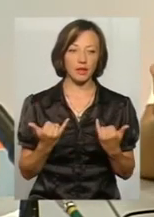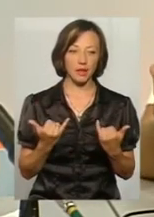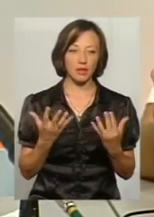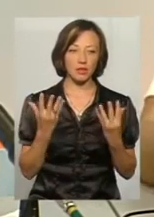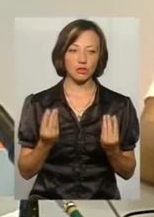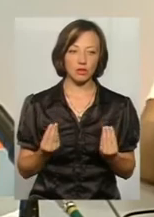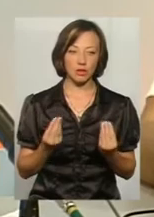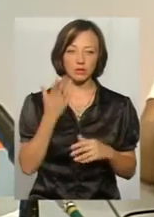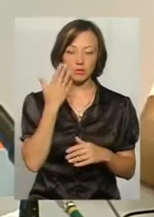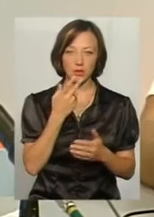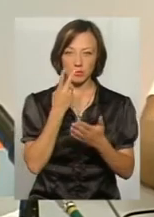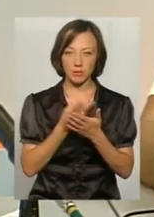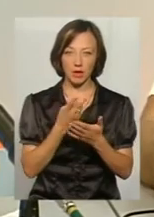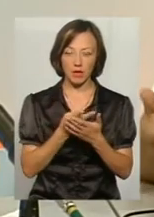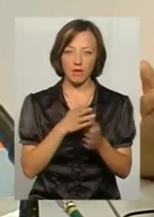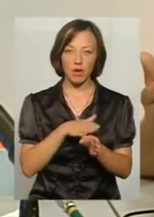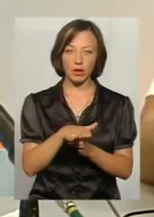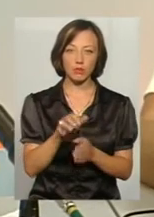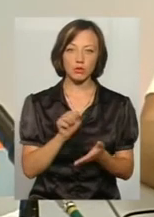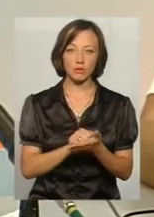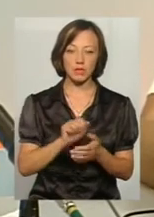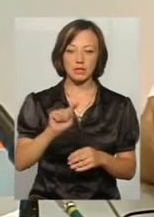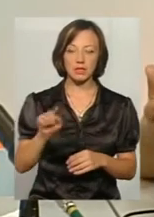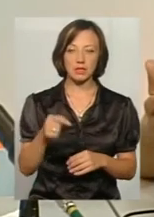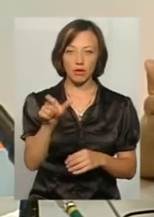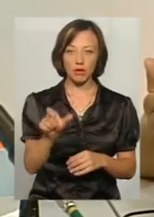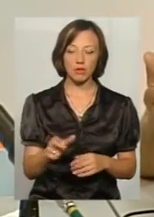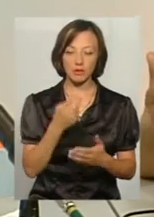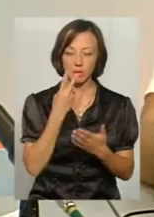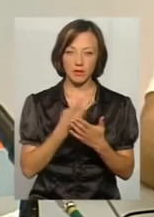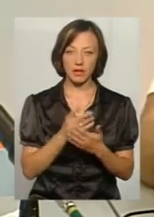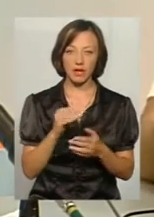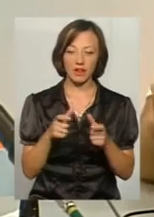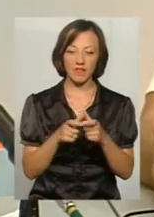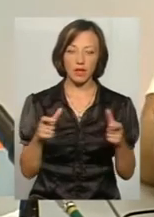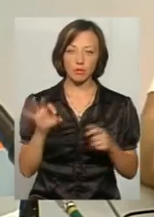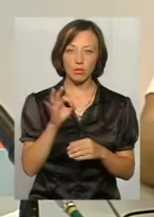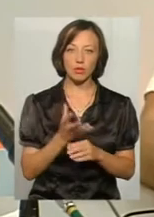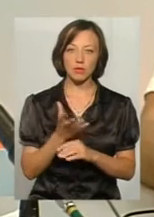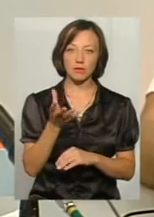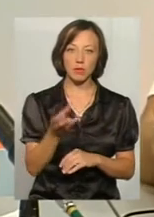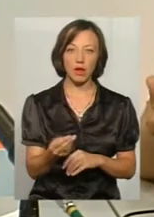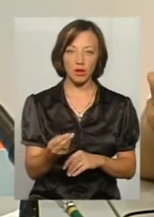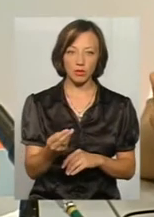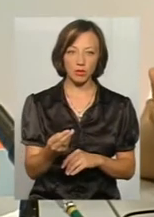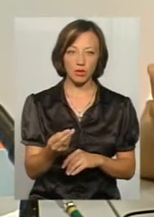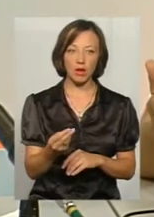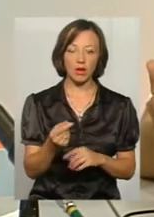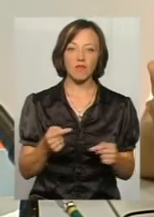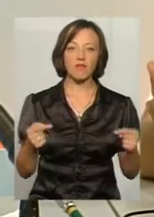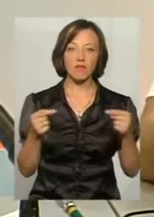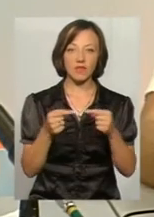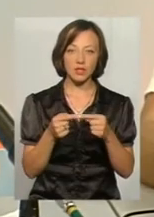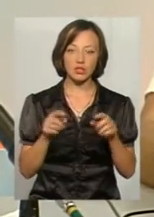при прид'явленні виконавчого документа стягувач повинен прид'явити і квитанцію про сплату авансового внеска. Вона визначена